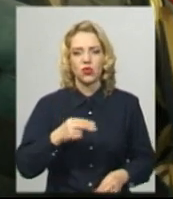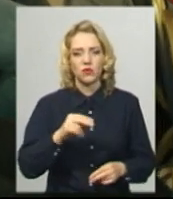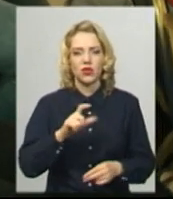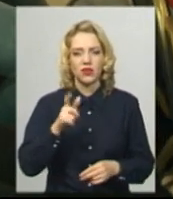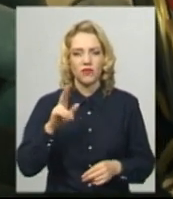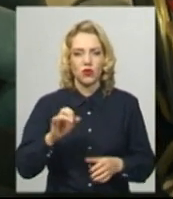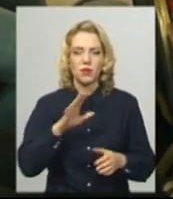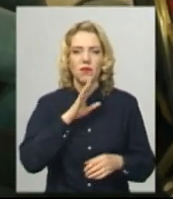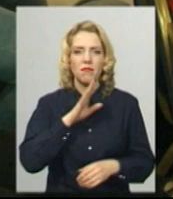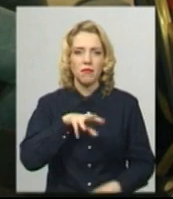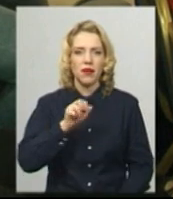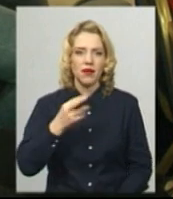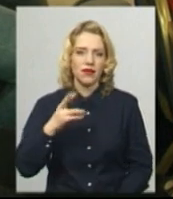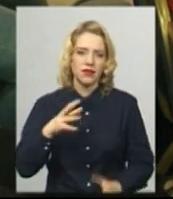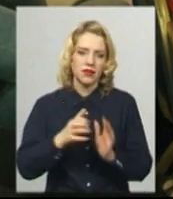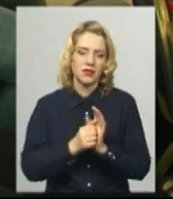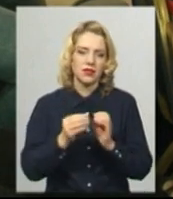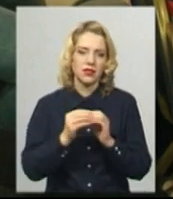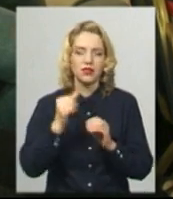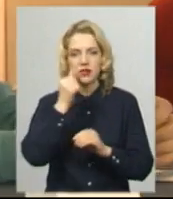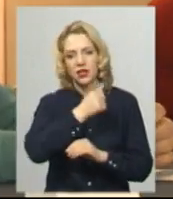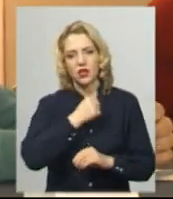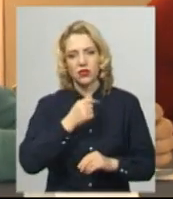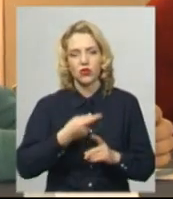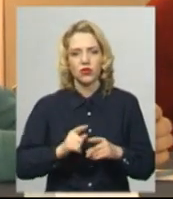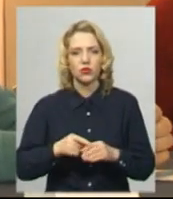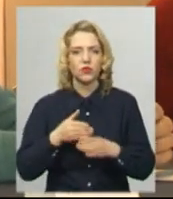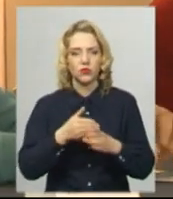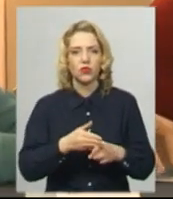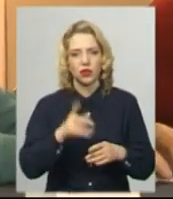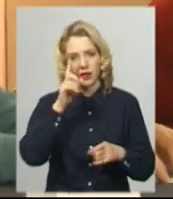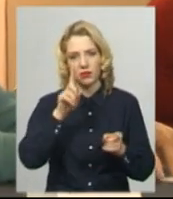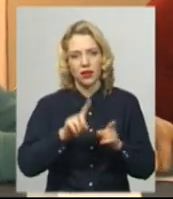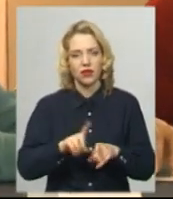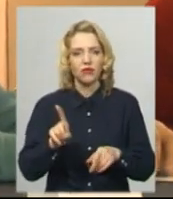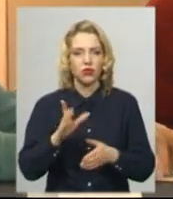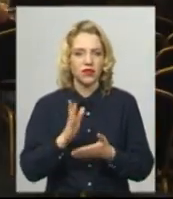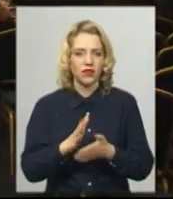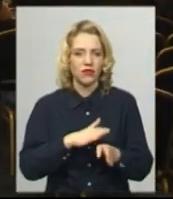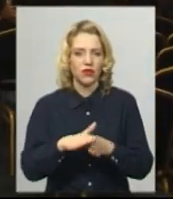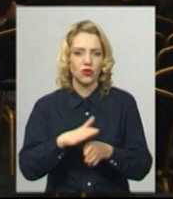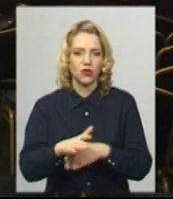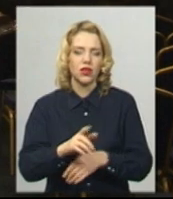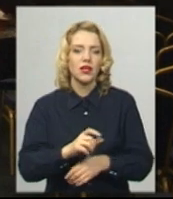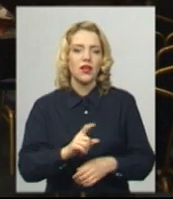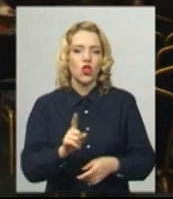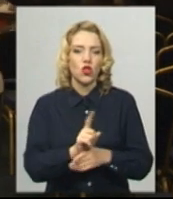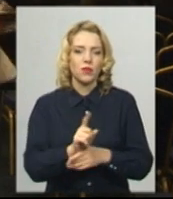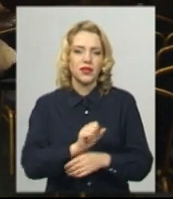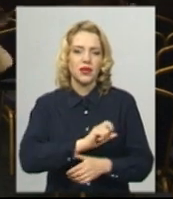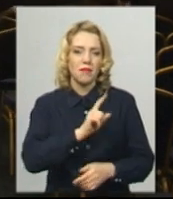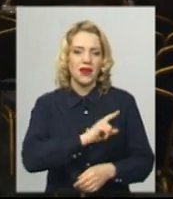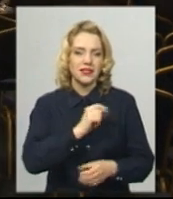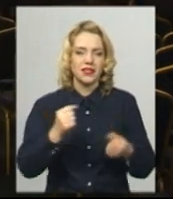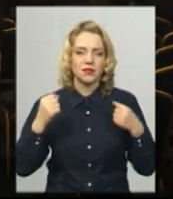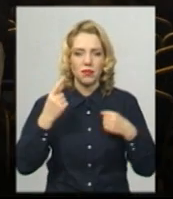займається боксом вже десь років. У спорту їй переведе брати, який також виконує норматив майстра спорту, розповідає дівчина. Перше змагання не точно страшне,